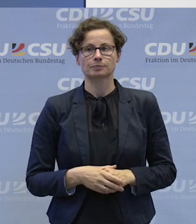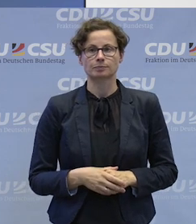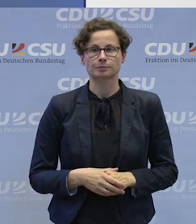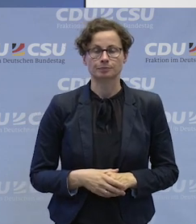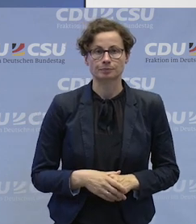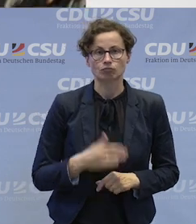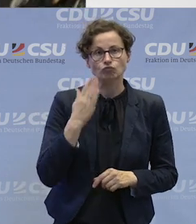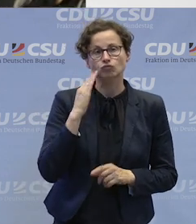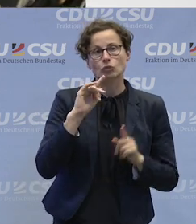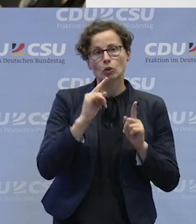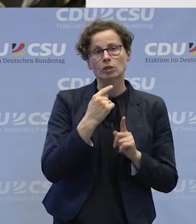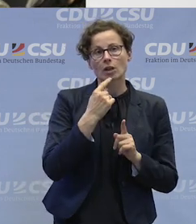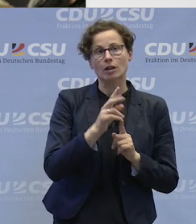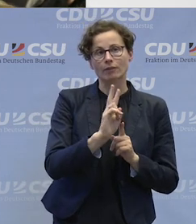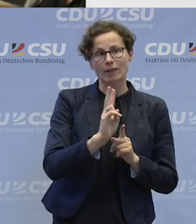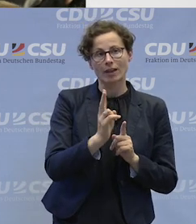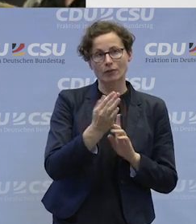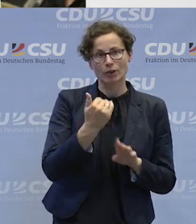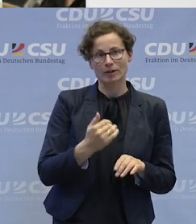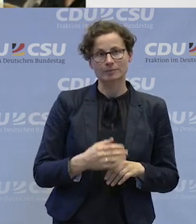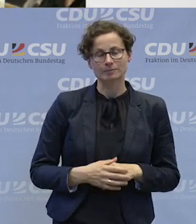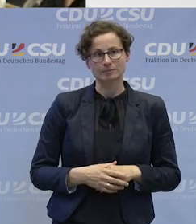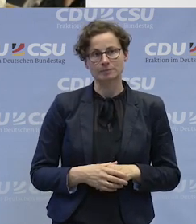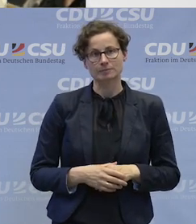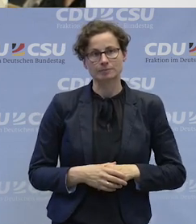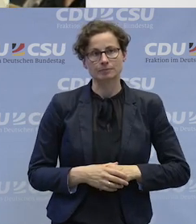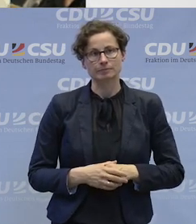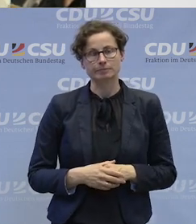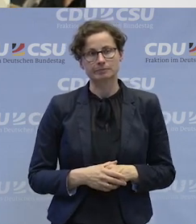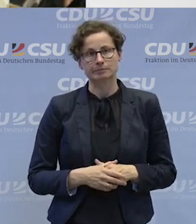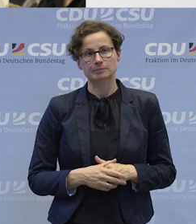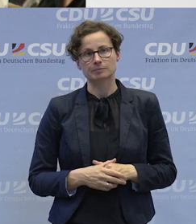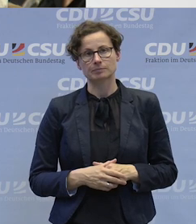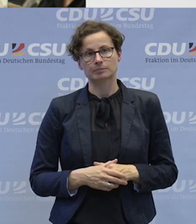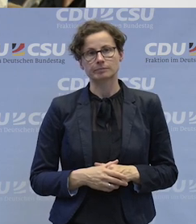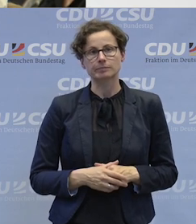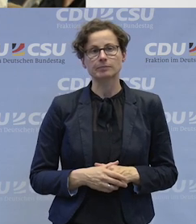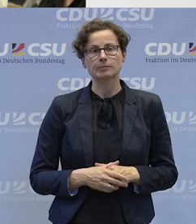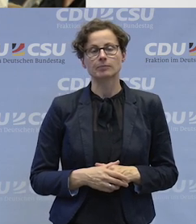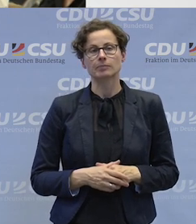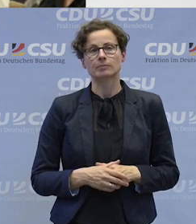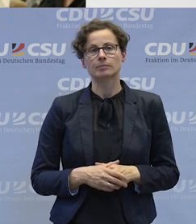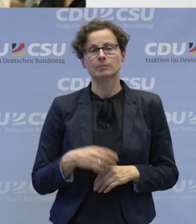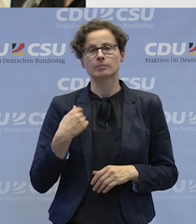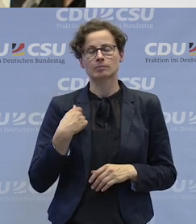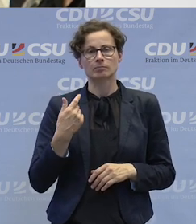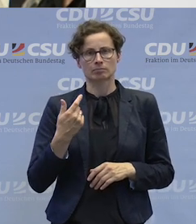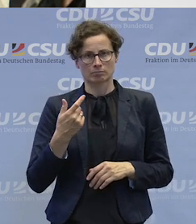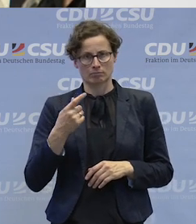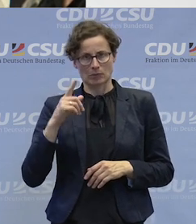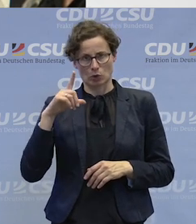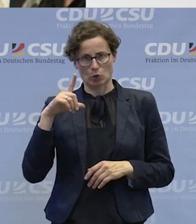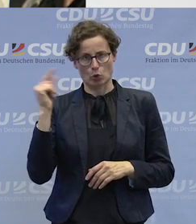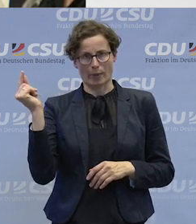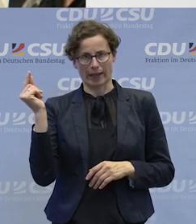Wenn Sie sich kurz vorstellen. Ich halte das Mikro für Sie fest. Ich bin Marita Altschede, komme aus Lüppeker Werkstätten